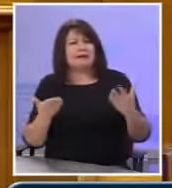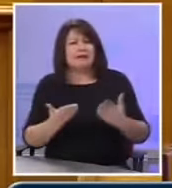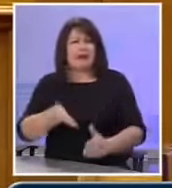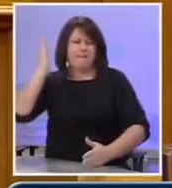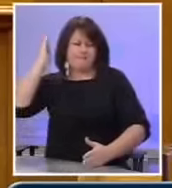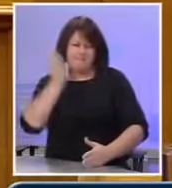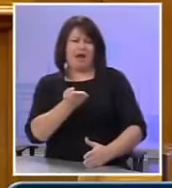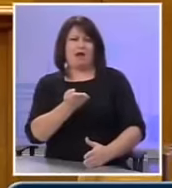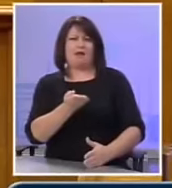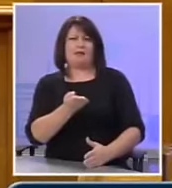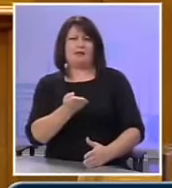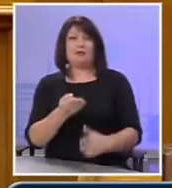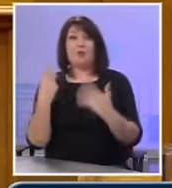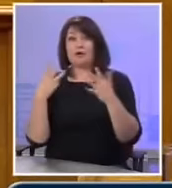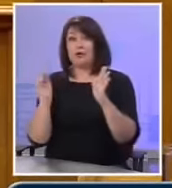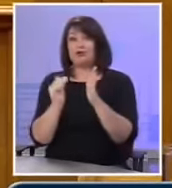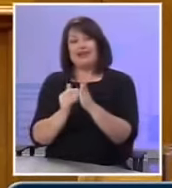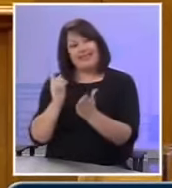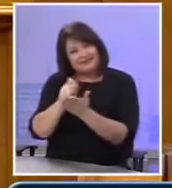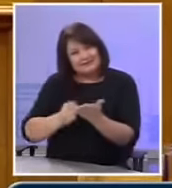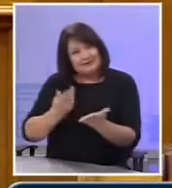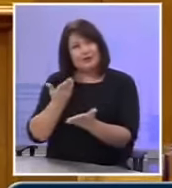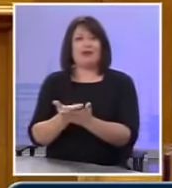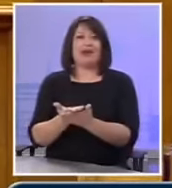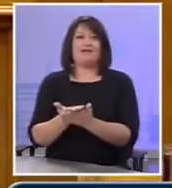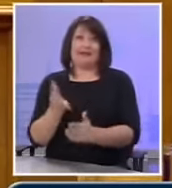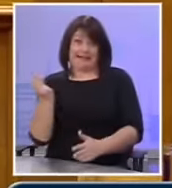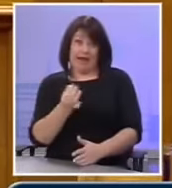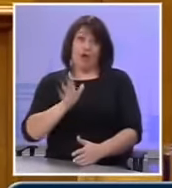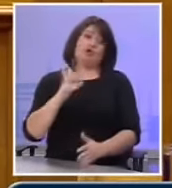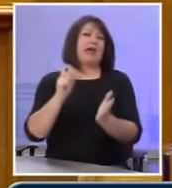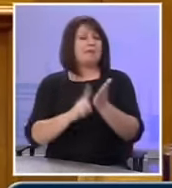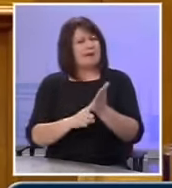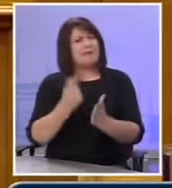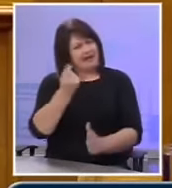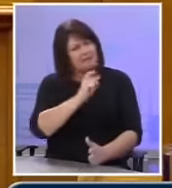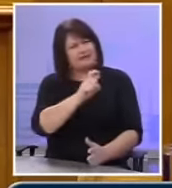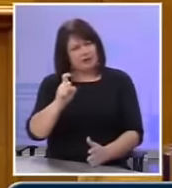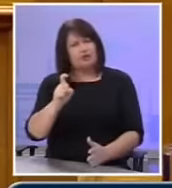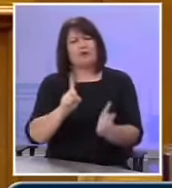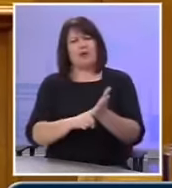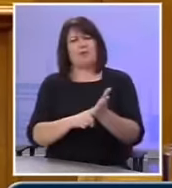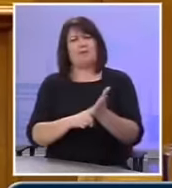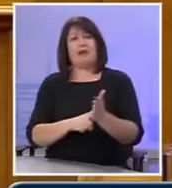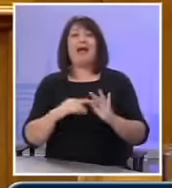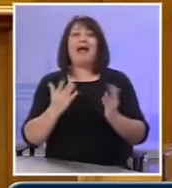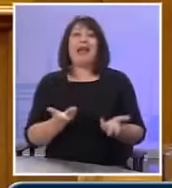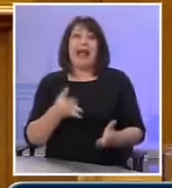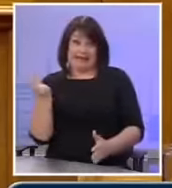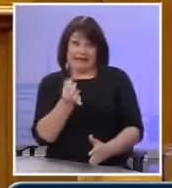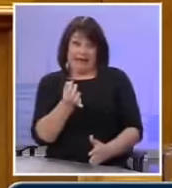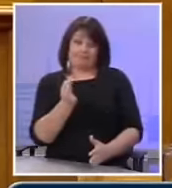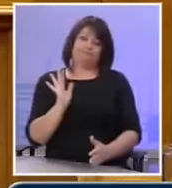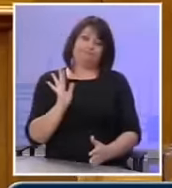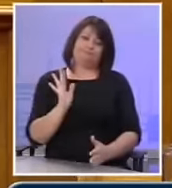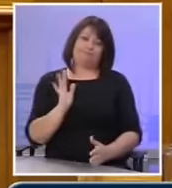τσακίσει. Και άρα δηλώνει 800 χιλιάδες. Είναι το τέλειο αυτό όχι. Έπρεπε να δηλώσει 1,5 εκατομμύριο. Αλλά μην αφήνουμε το τέλειο πάντα να